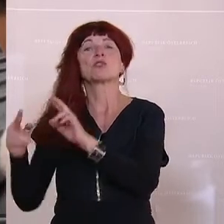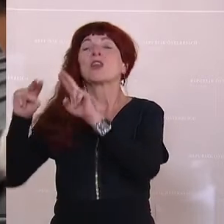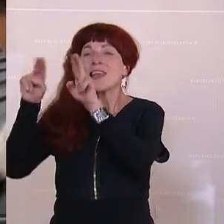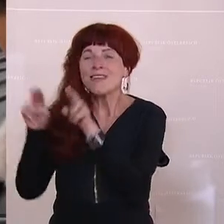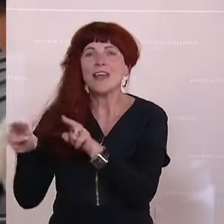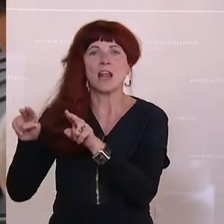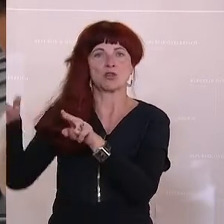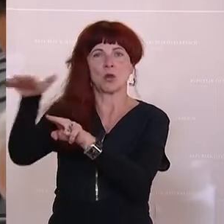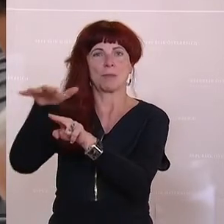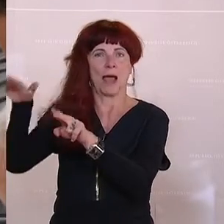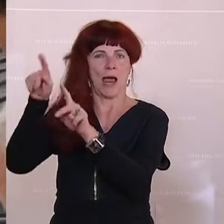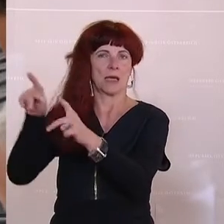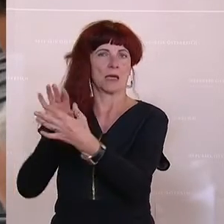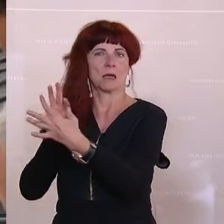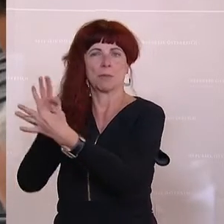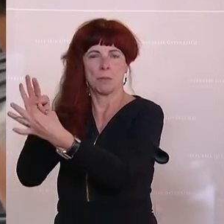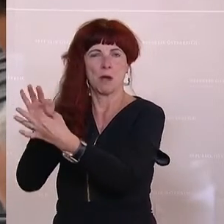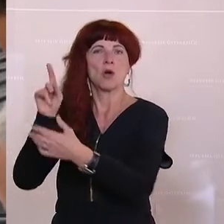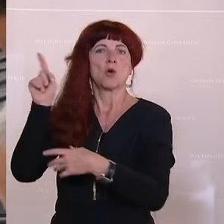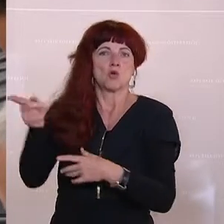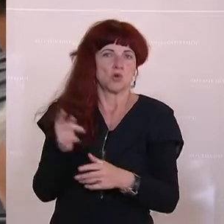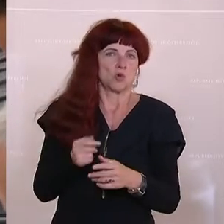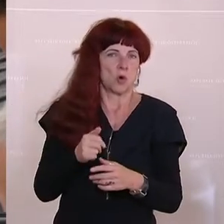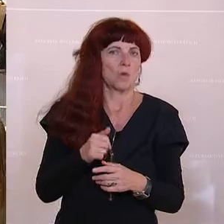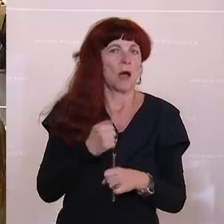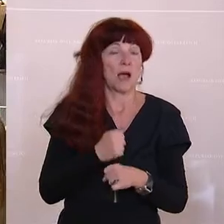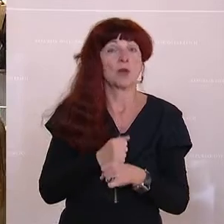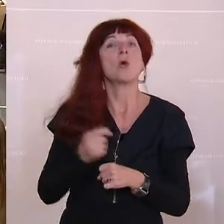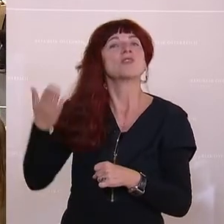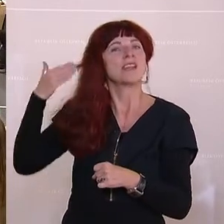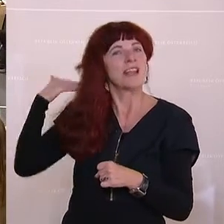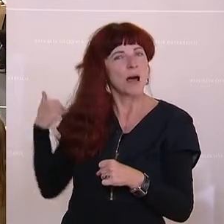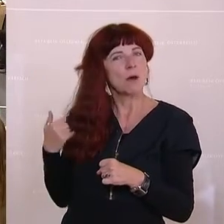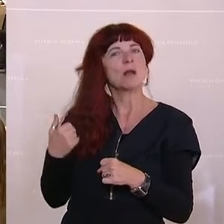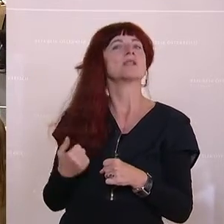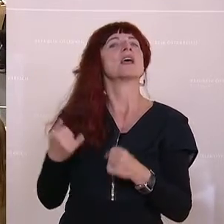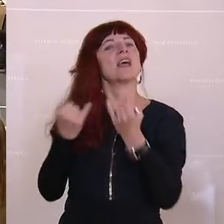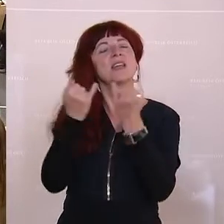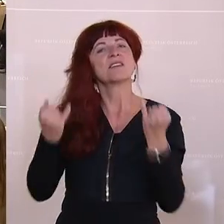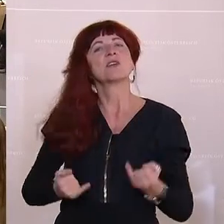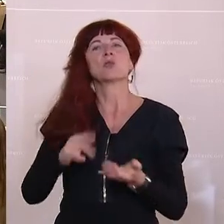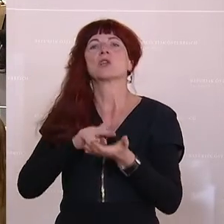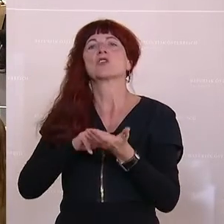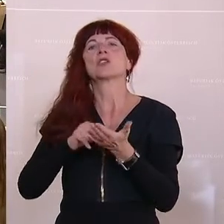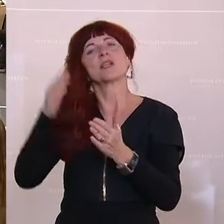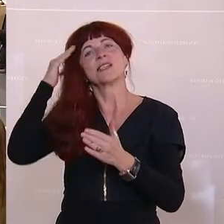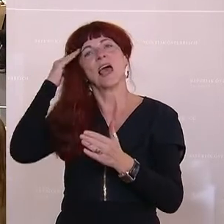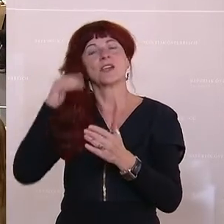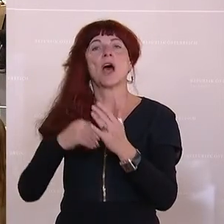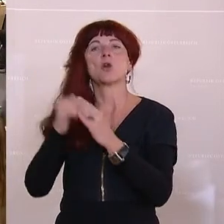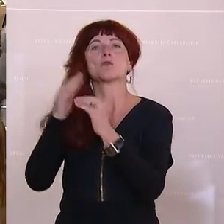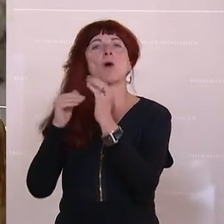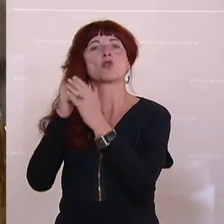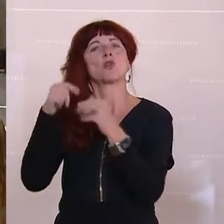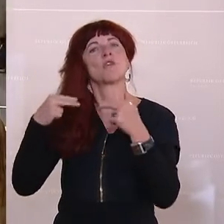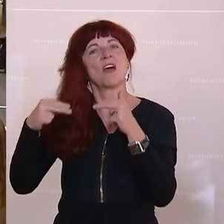Seitdem läuft der Ausbau des Institutes of Digital Sciences Austria am Standort Linz Schritt für Schritt voran. Der rechtliche Rahmen